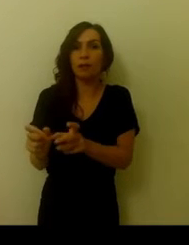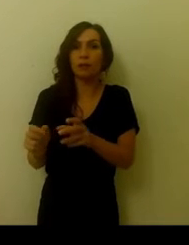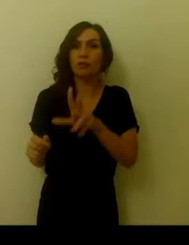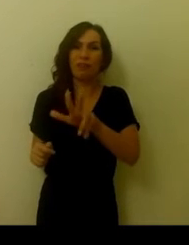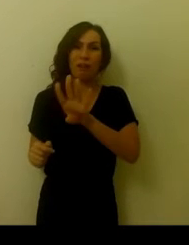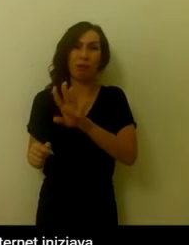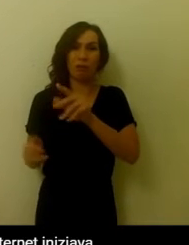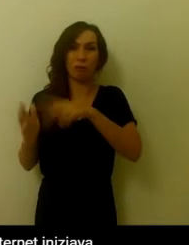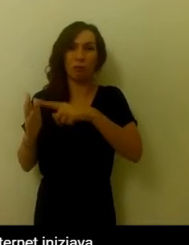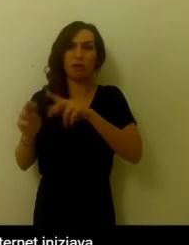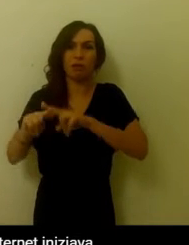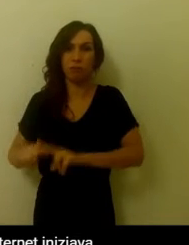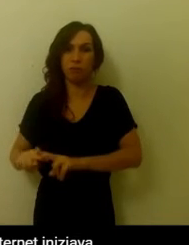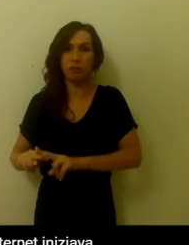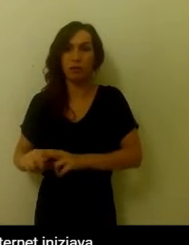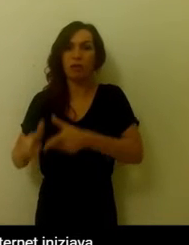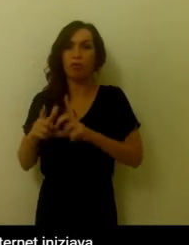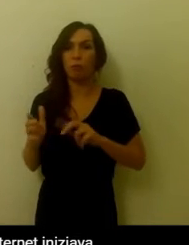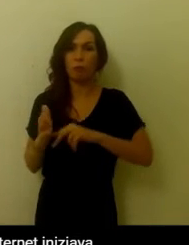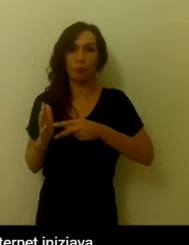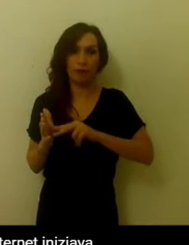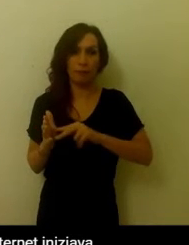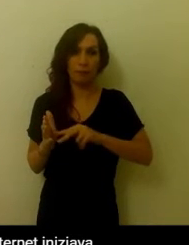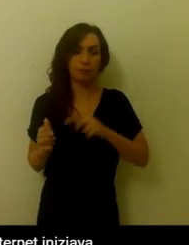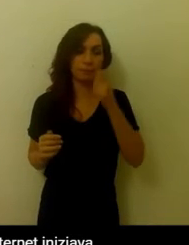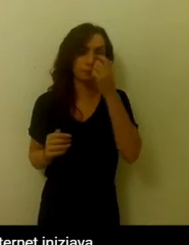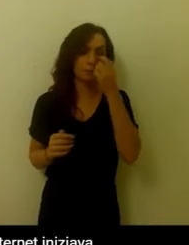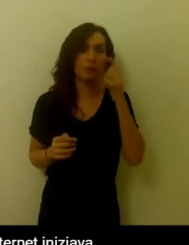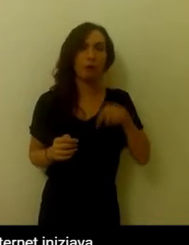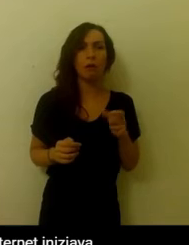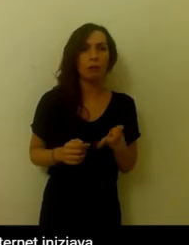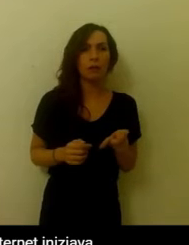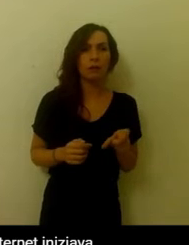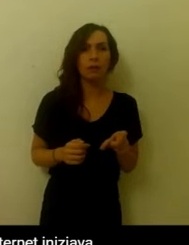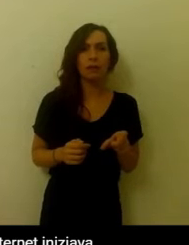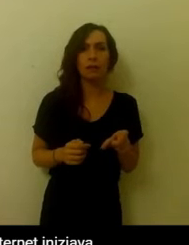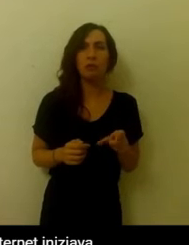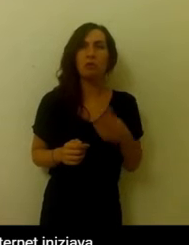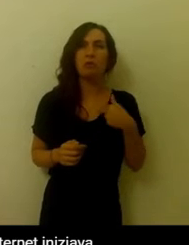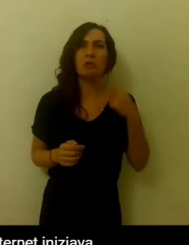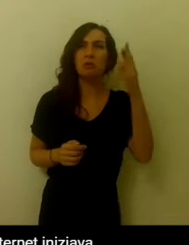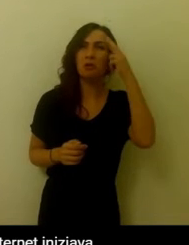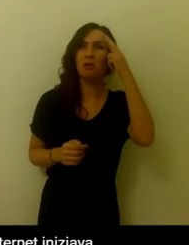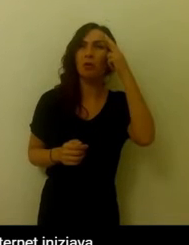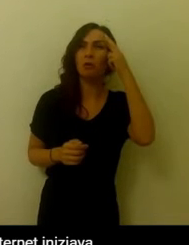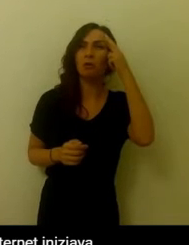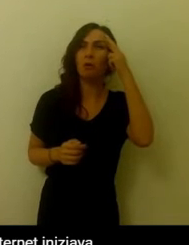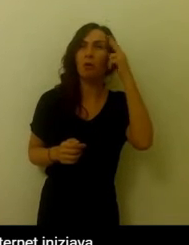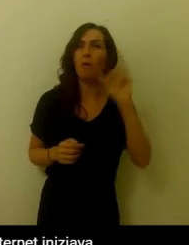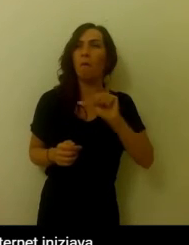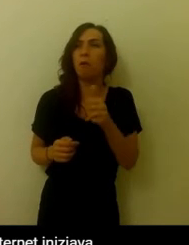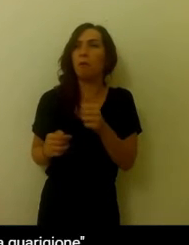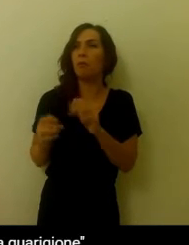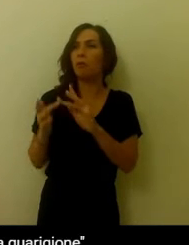disturbi. E poi perché il mio, mi ricordo, il mio primo sito internet